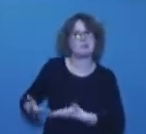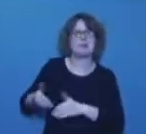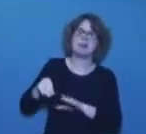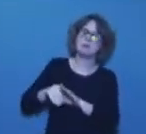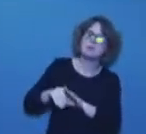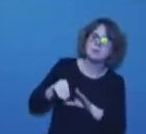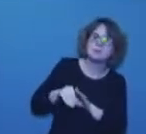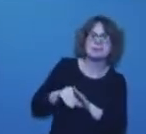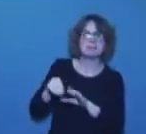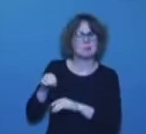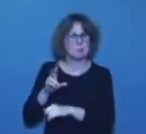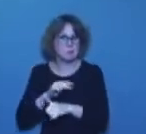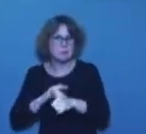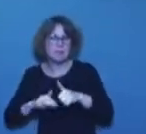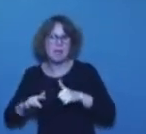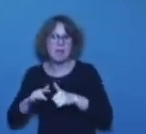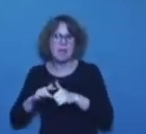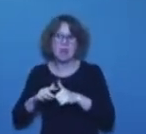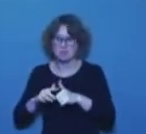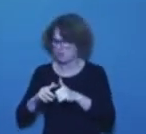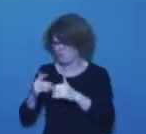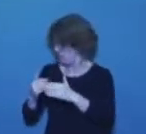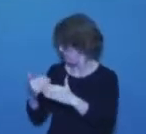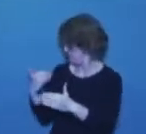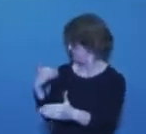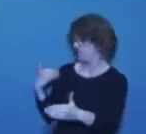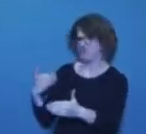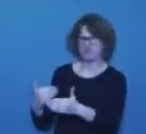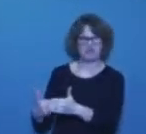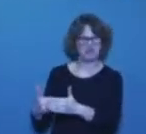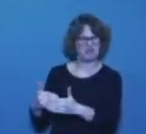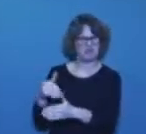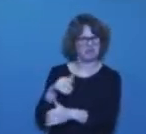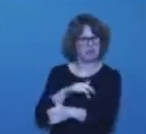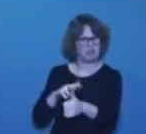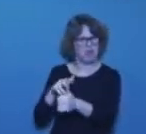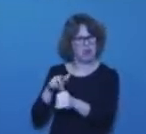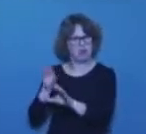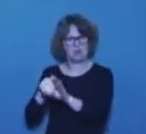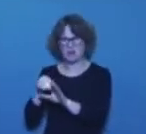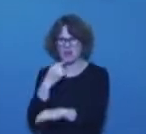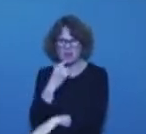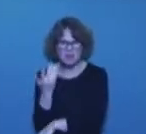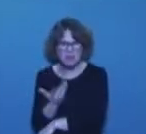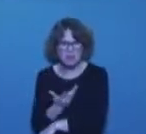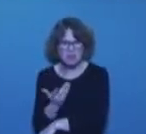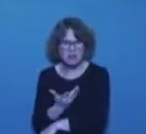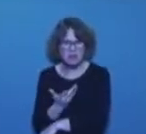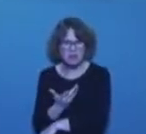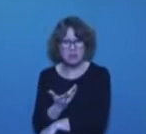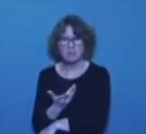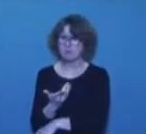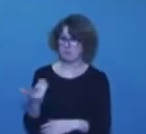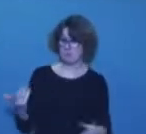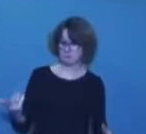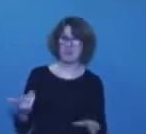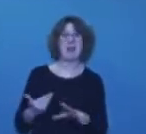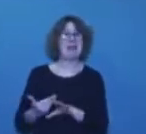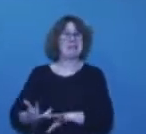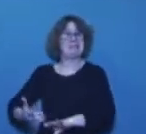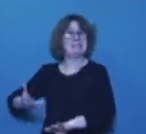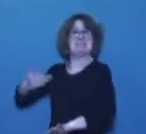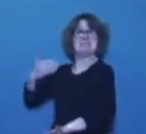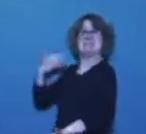Alors,'est quoi compte tenu de la situation économique et sociale de la France ? C'est que la France a jamais été aussi riche de son histoire,